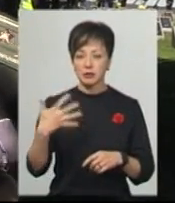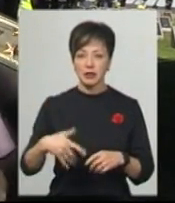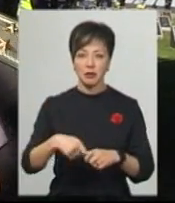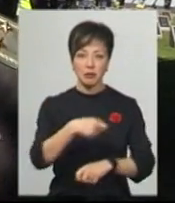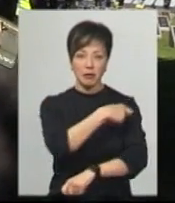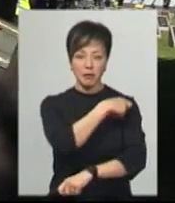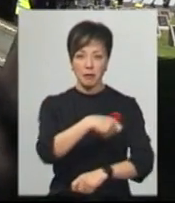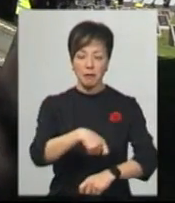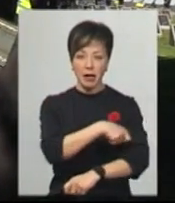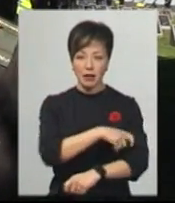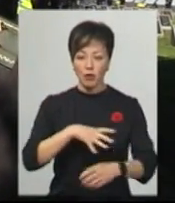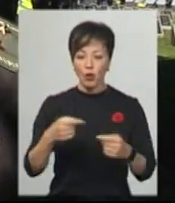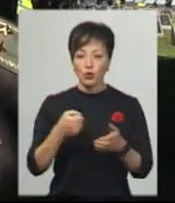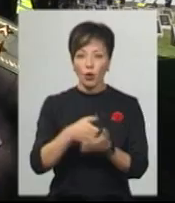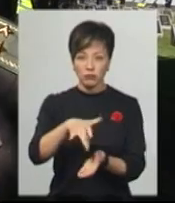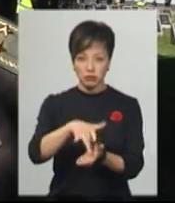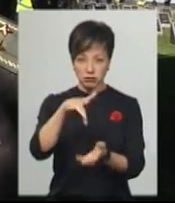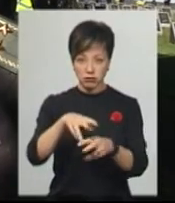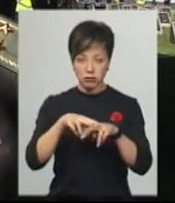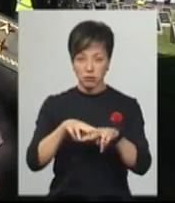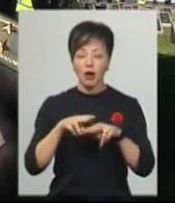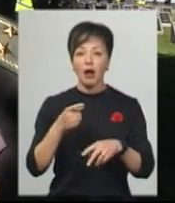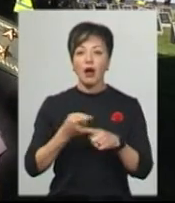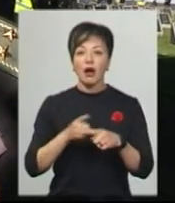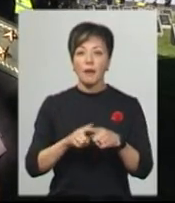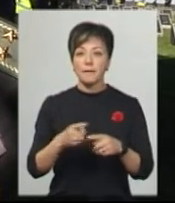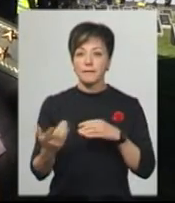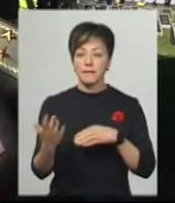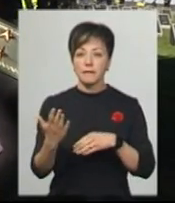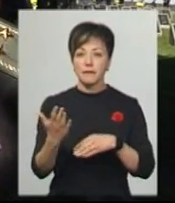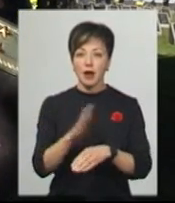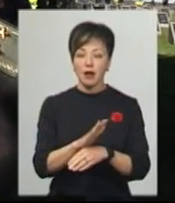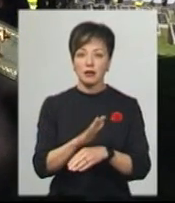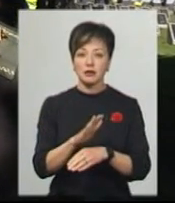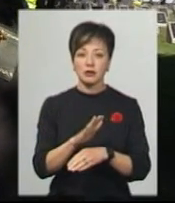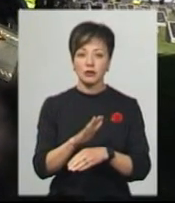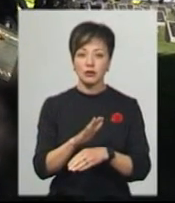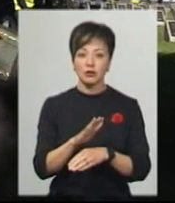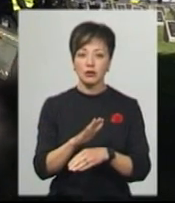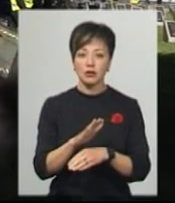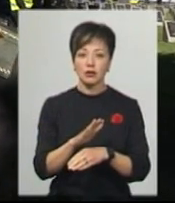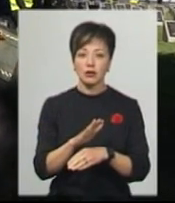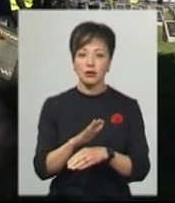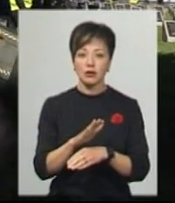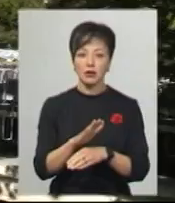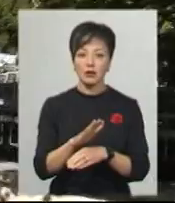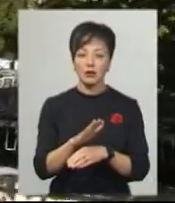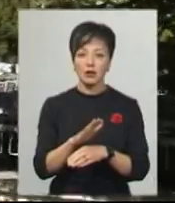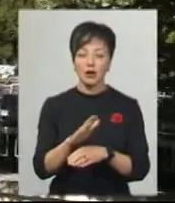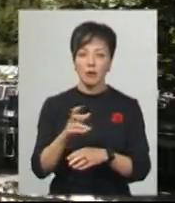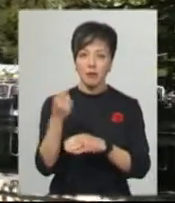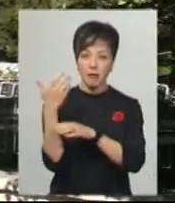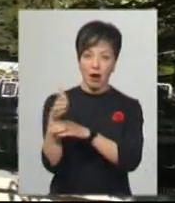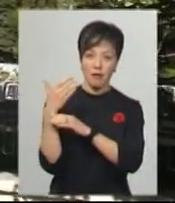Командир полка каже, нам приказано воду жити знамя победи над Райстагом.